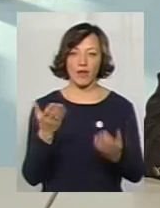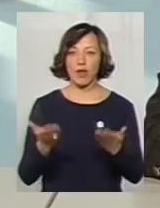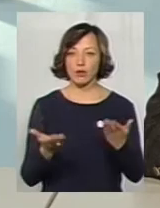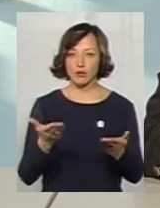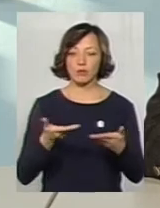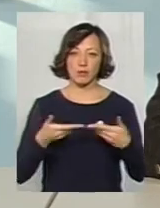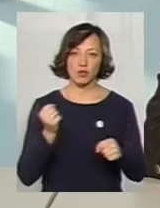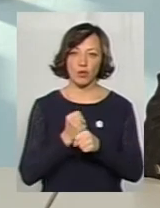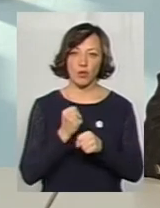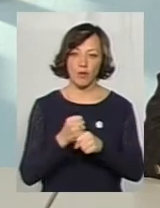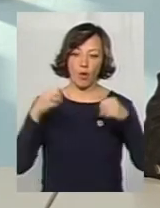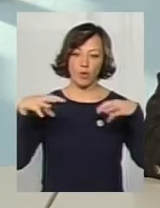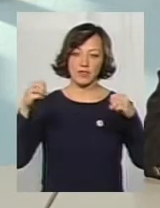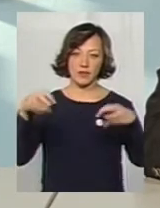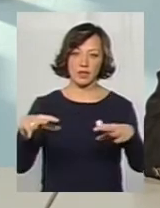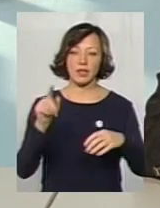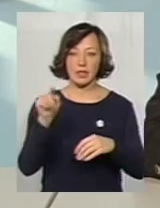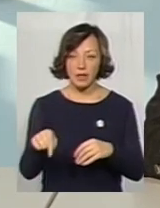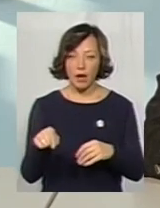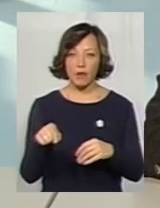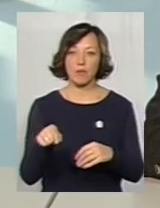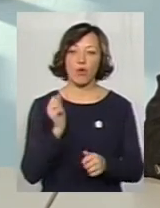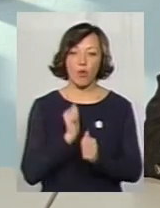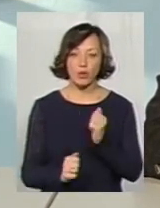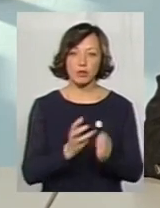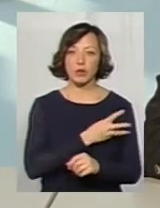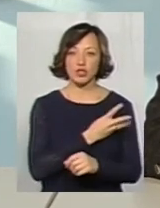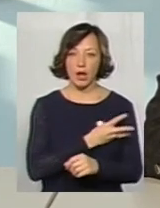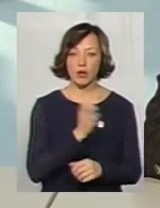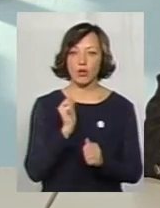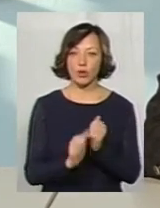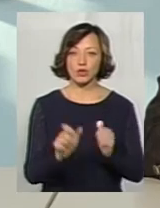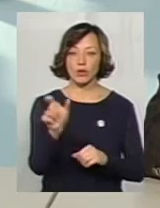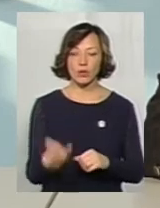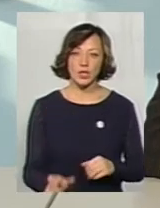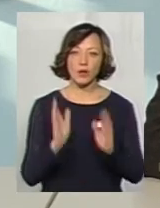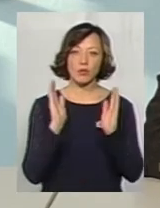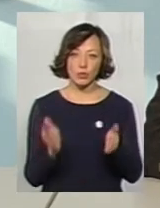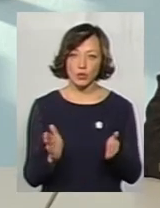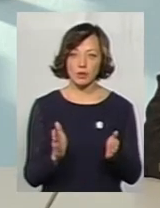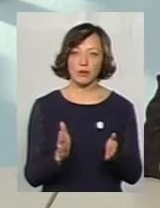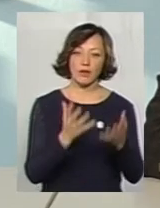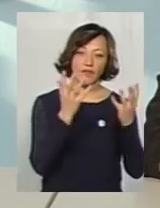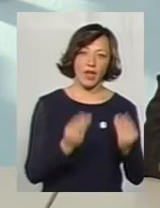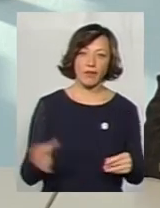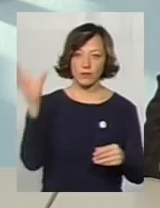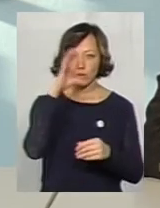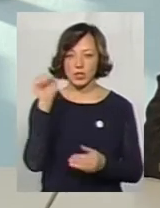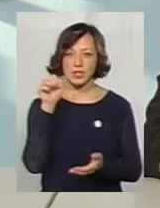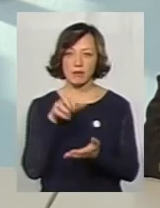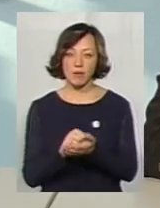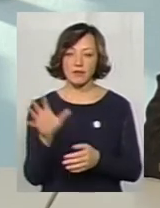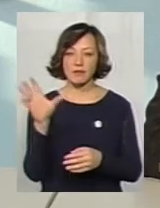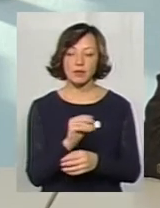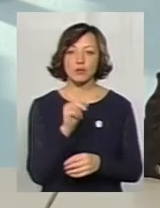ми зробимо там зовнішнє освітлення. І там безпосередньо кожен бажаючий, кожен мешканець буде хоч день, хоч вночі займатися